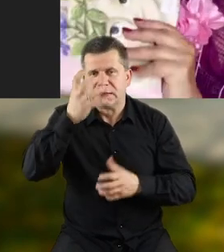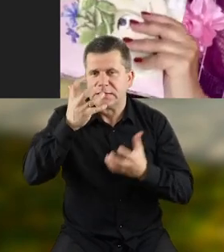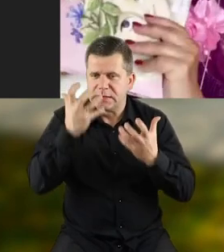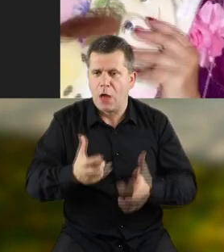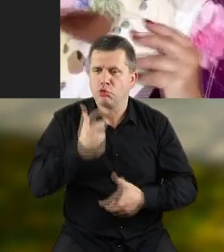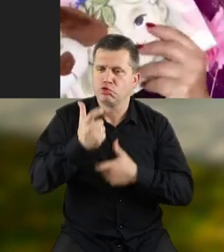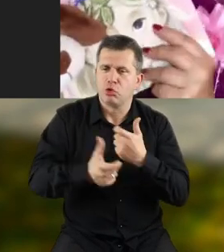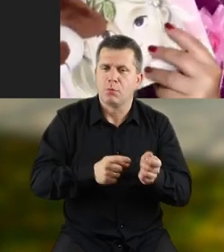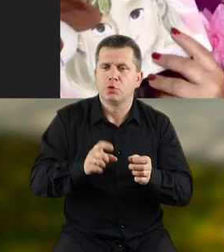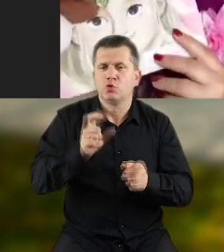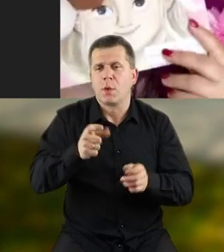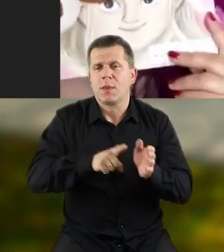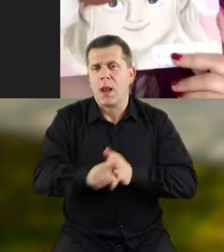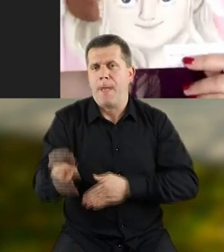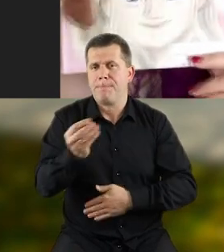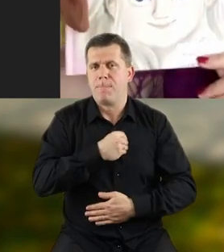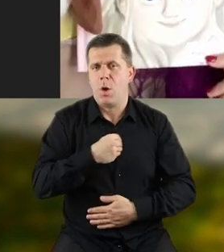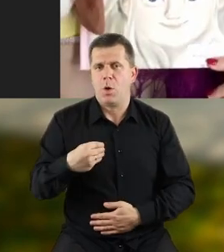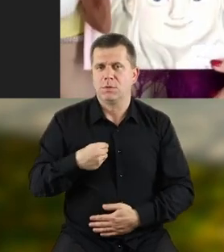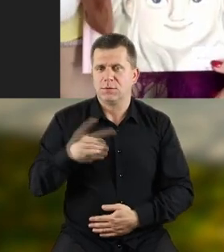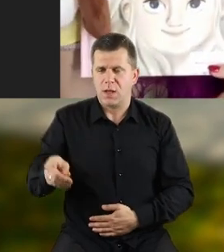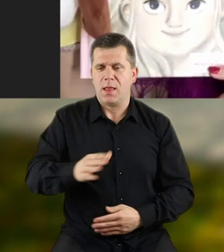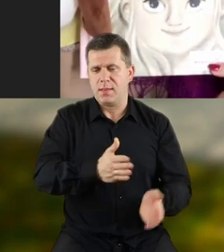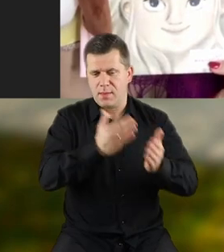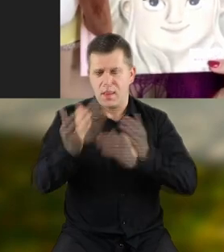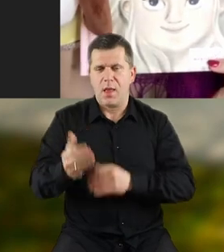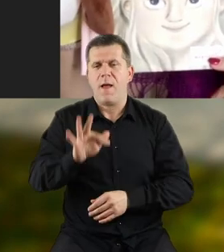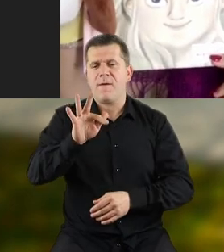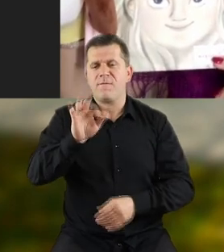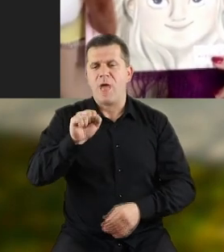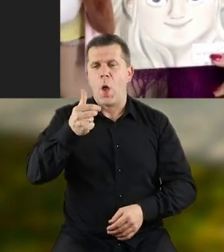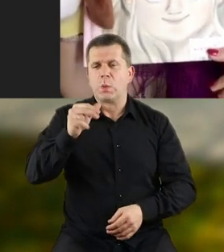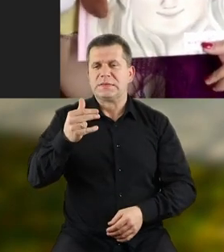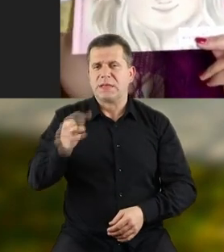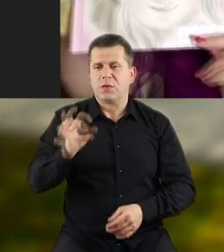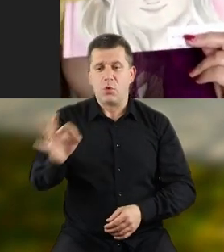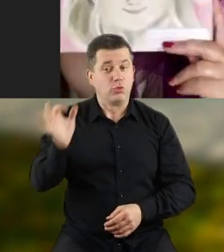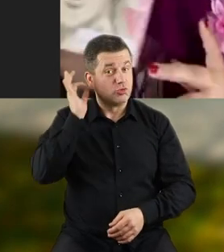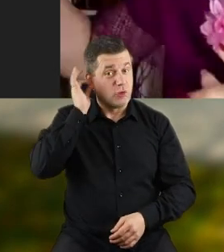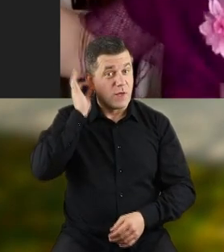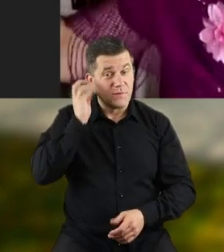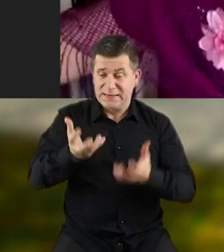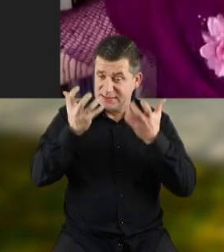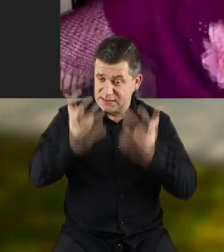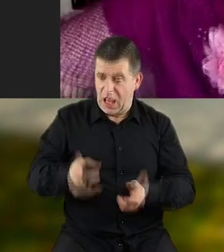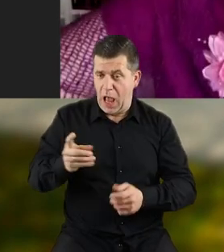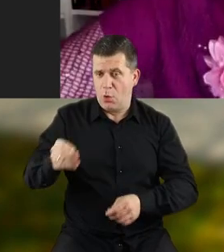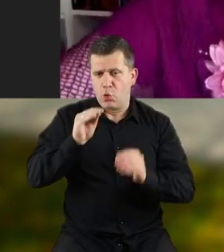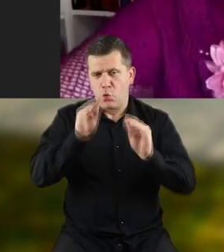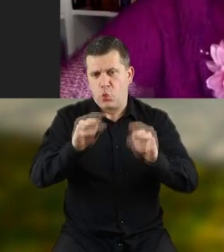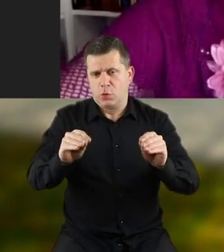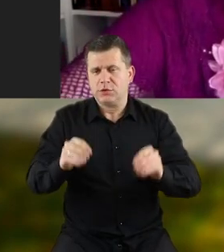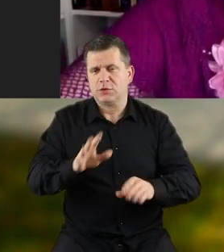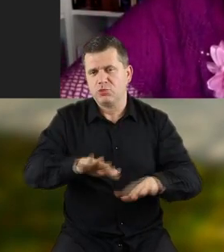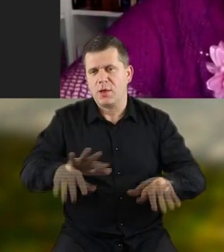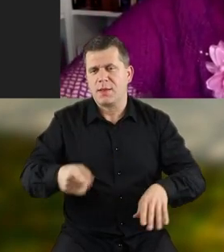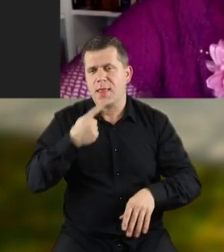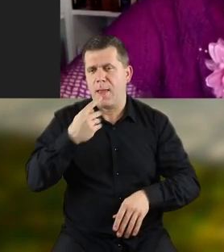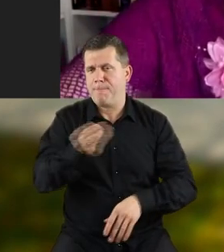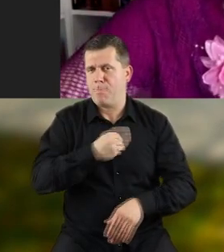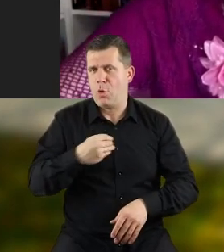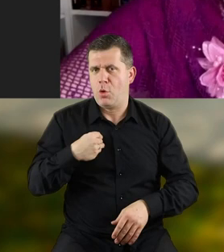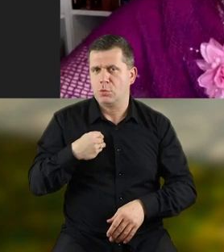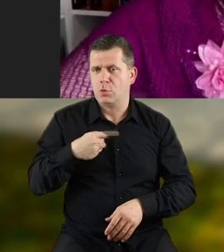marzy, chciał zrobić coś dla Polski i Faustynka, też długa opowieść o dziewczynce, która chciała uczyć dzieci języka